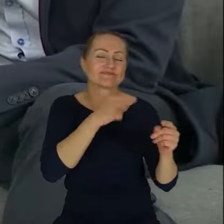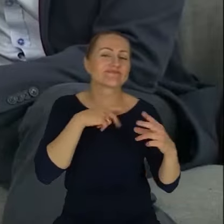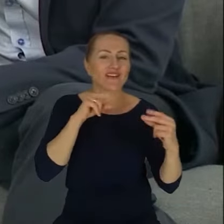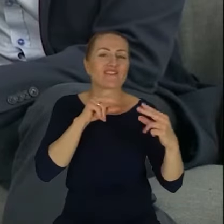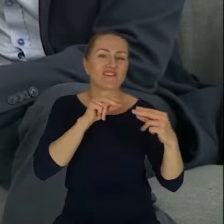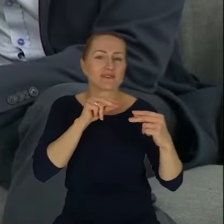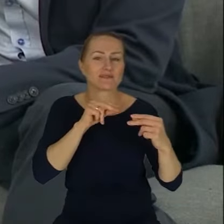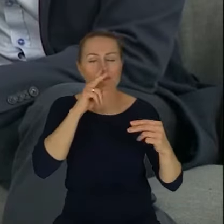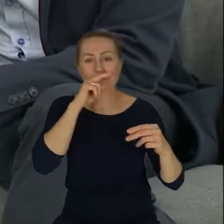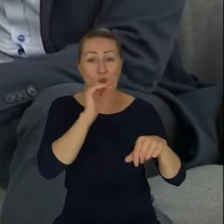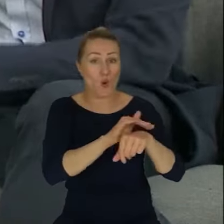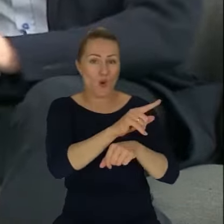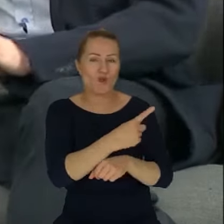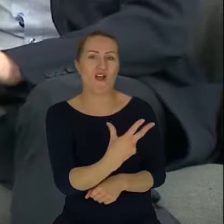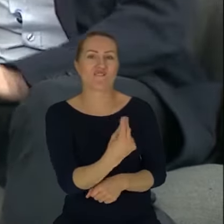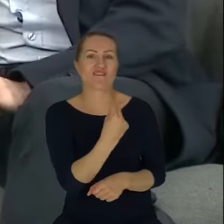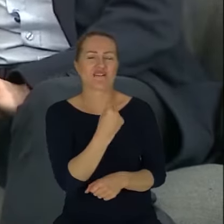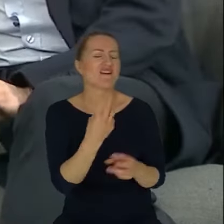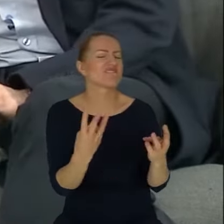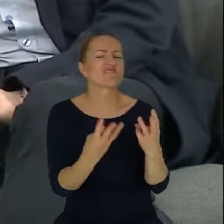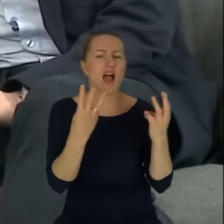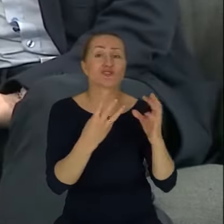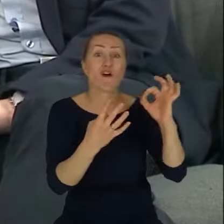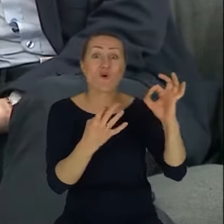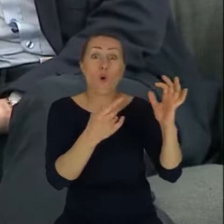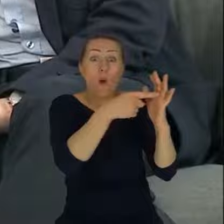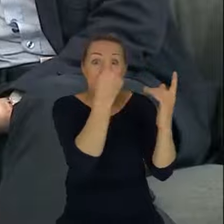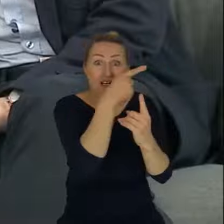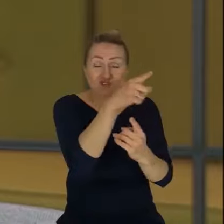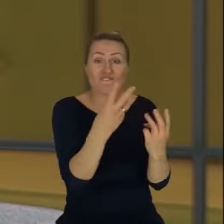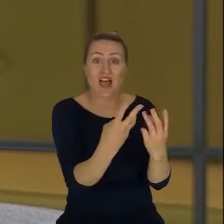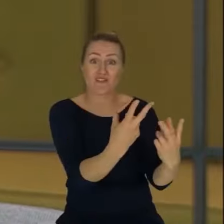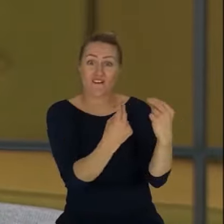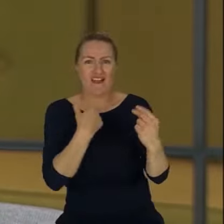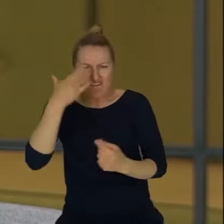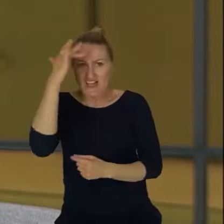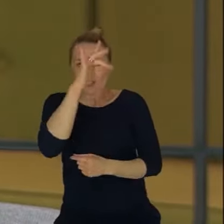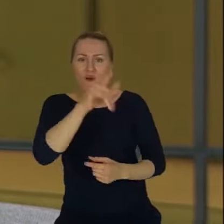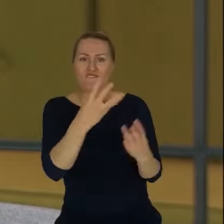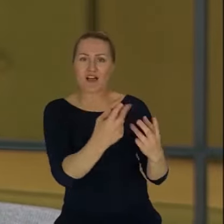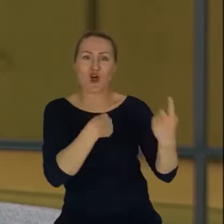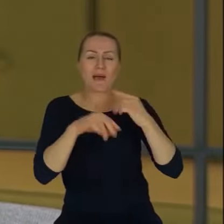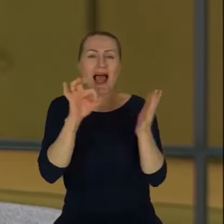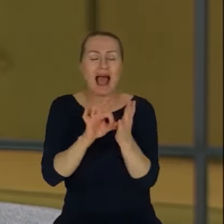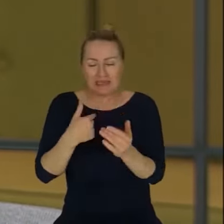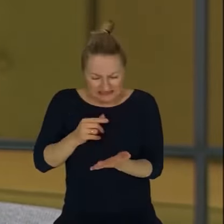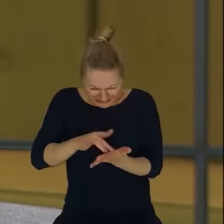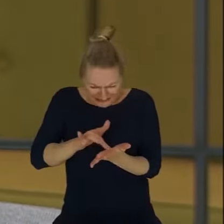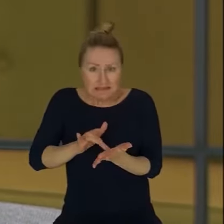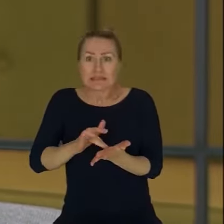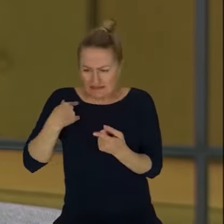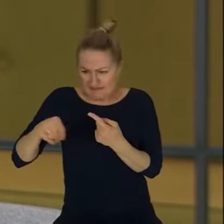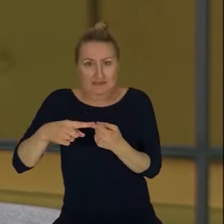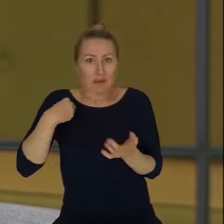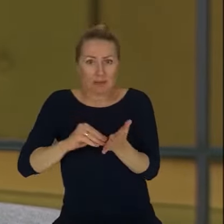mnie mówi. Ważnego, z jego punktu widzenia. Ja wiedziałem, że to dla niego jest ważne, ale ja w tym czasie kończyłem korespondencję SMS-ową.